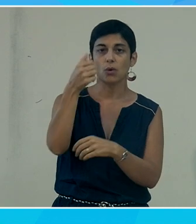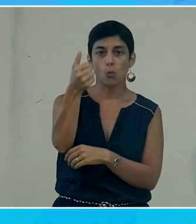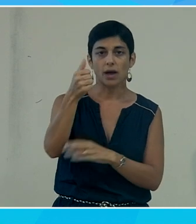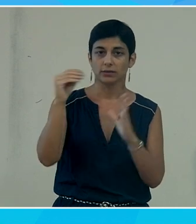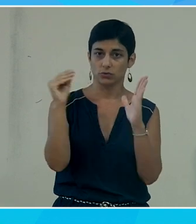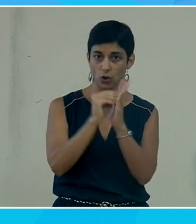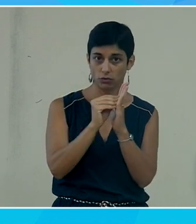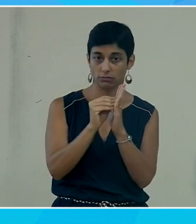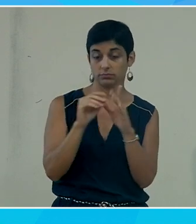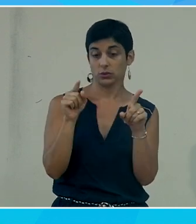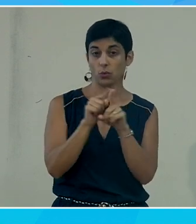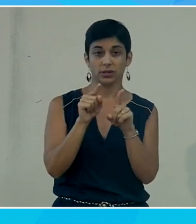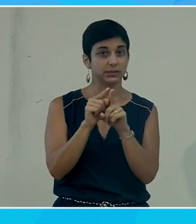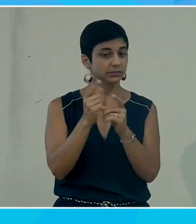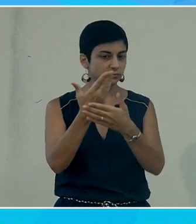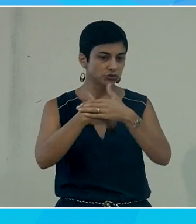intégré dans les outils qui